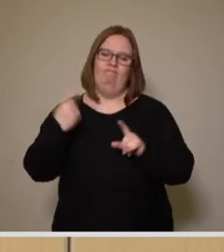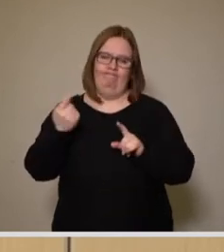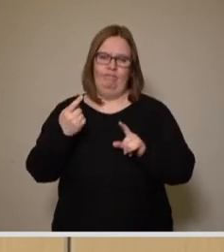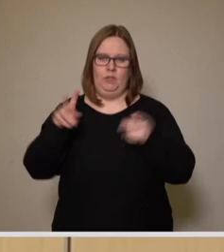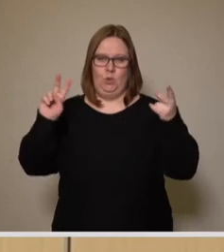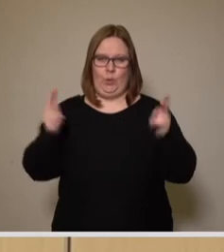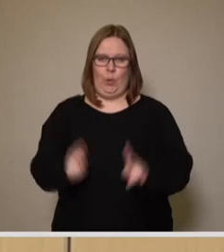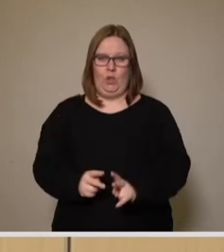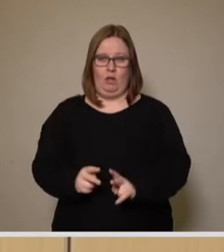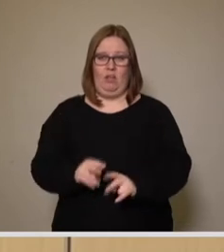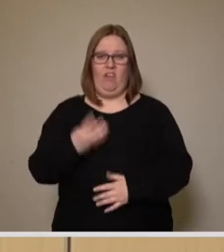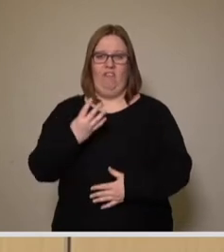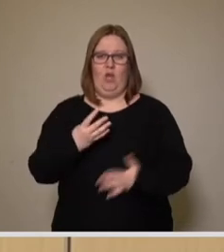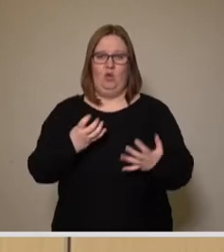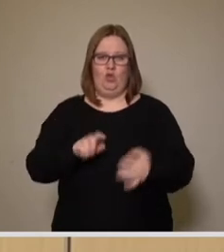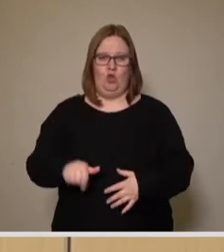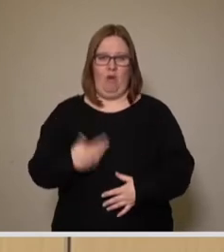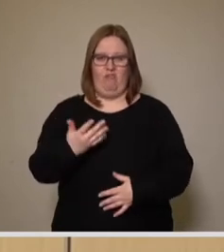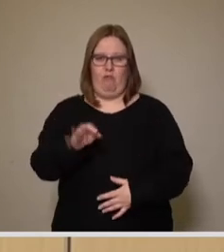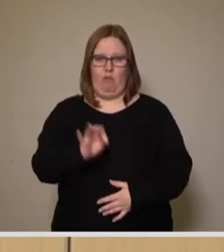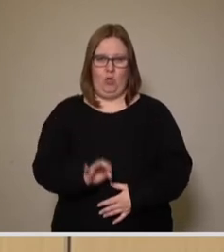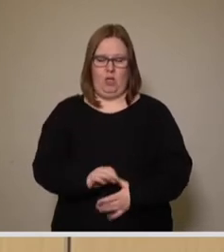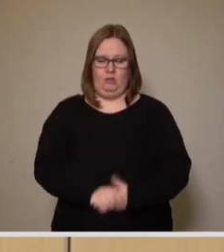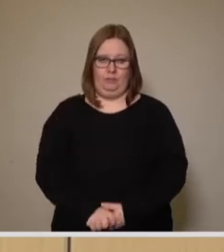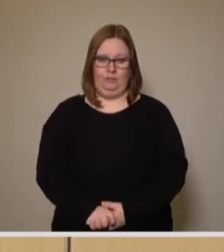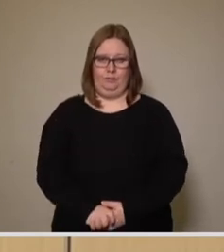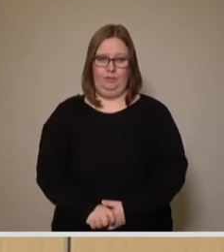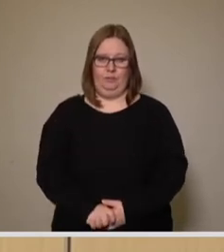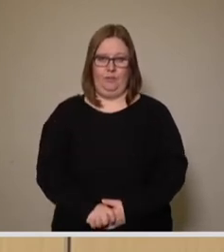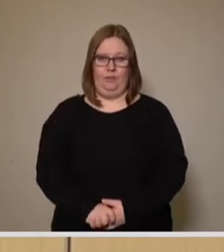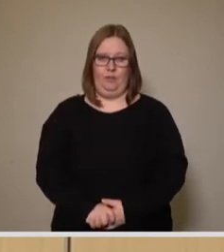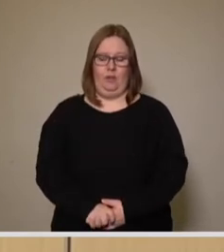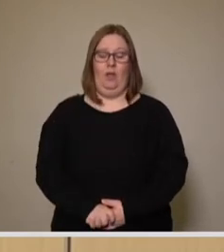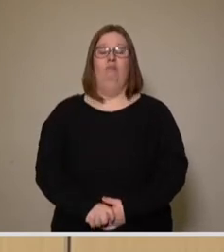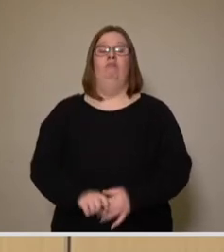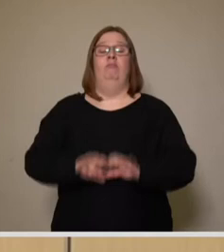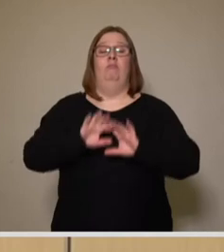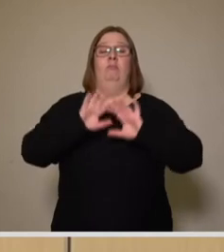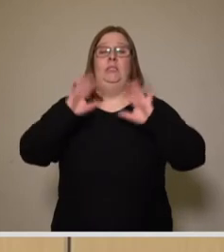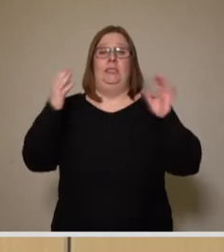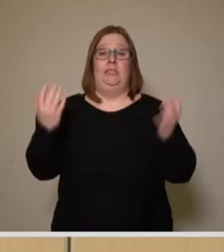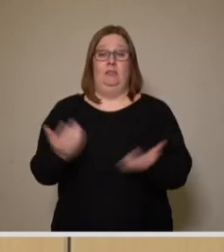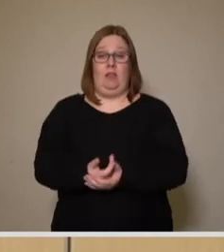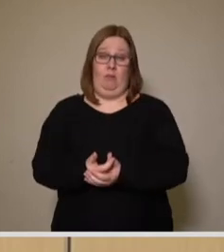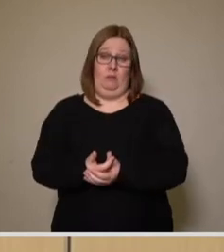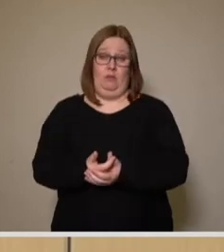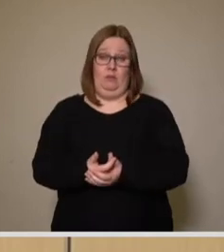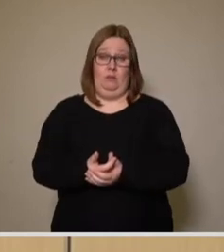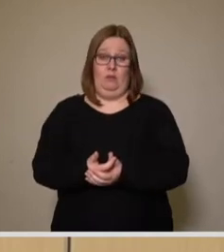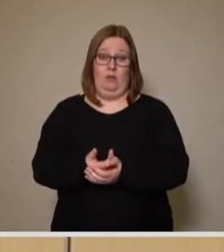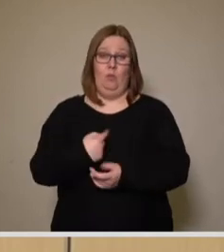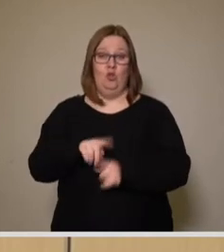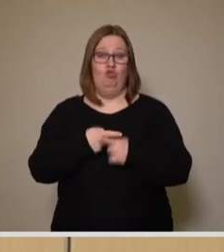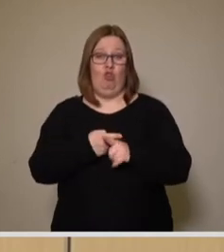Rückgang von 94,5 Prozent. Insgesamt wirkt sich das aber auf